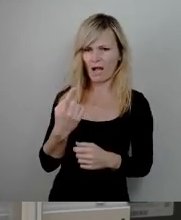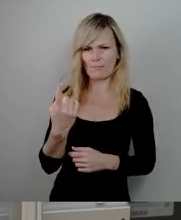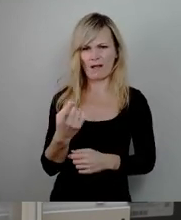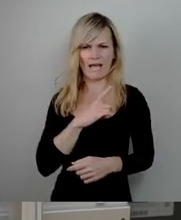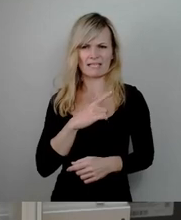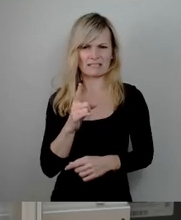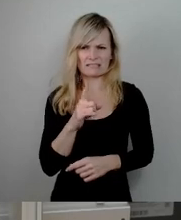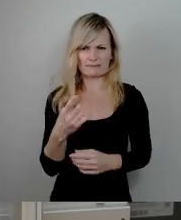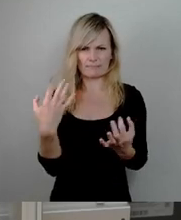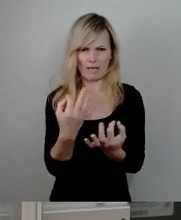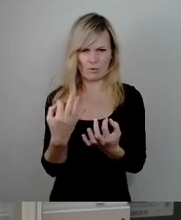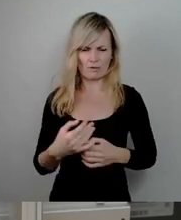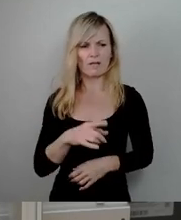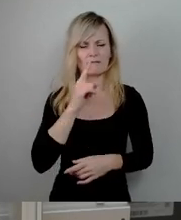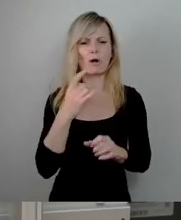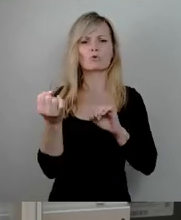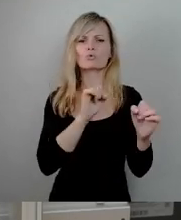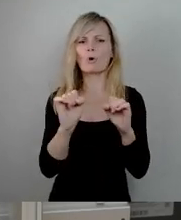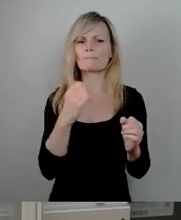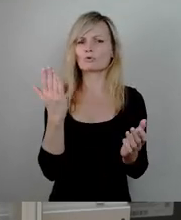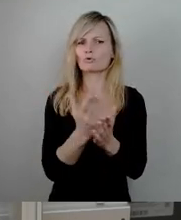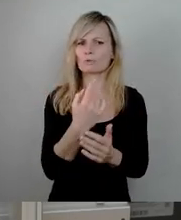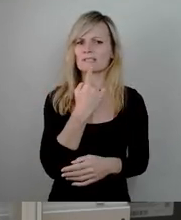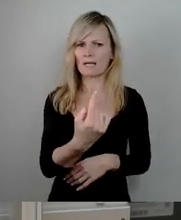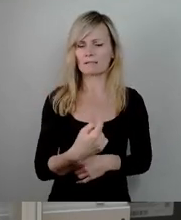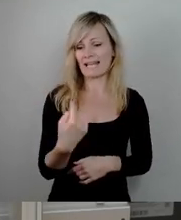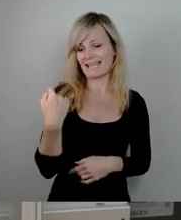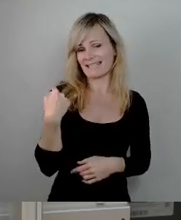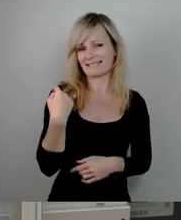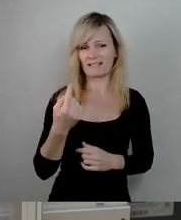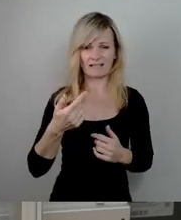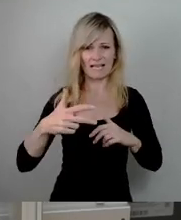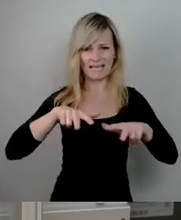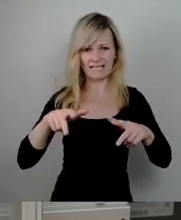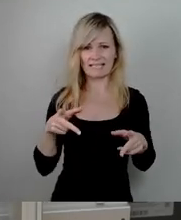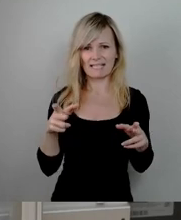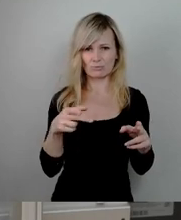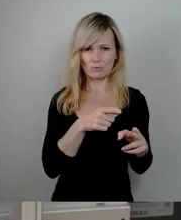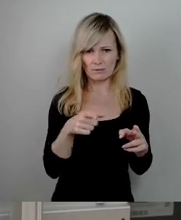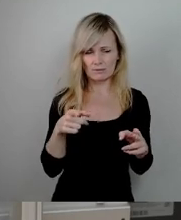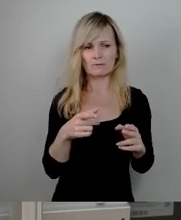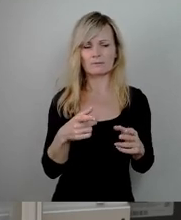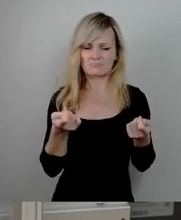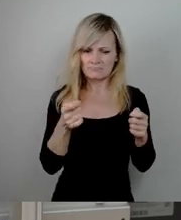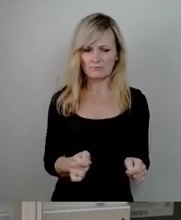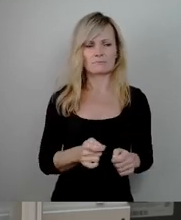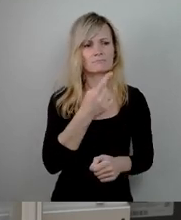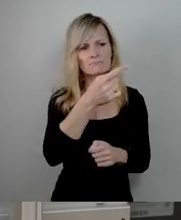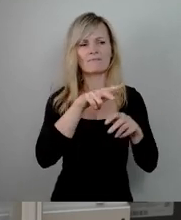beschlossen worden in der letzten Legislatur, dass wir die Verwaltung machen lassen in Bezug auf das Erlebnisbrat.